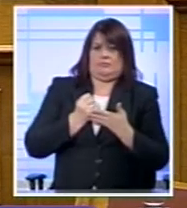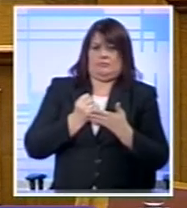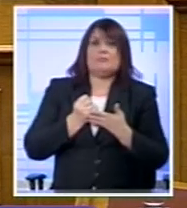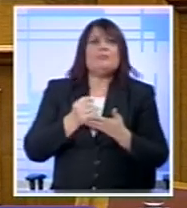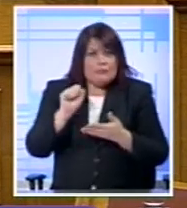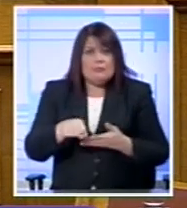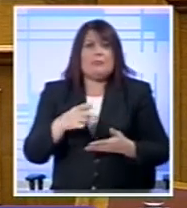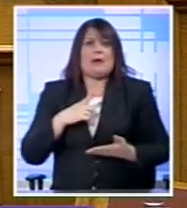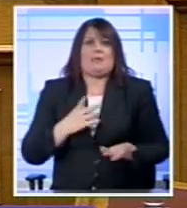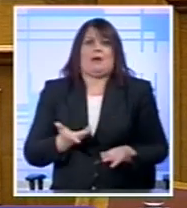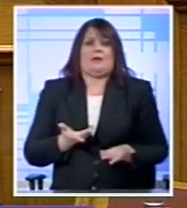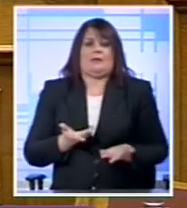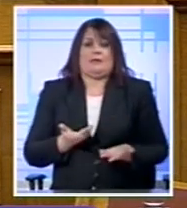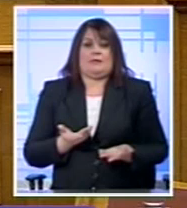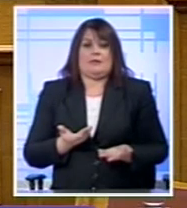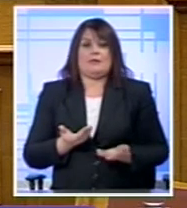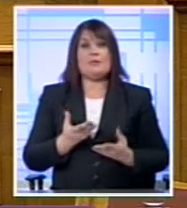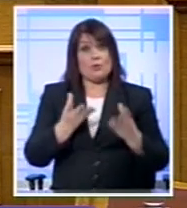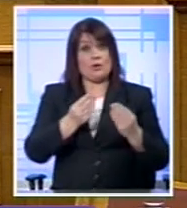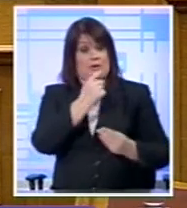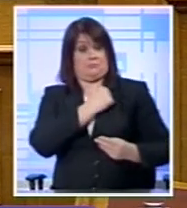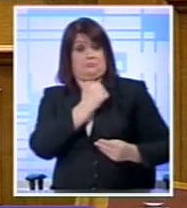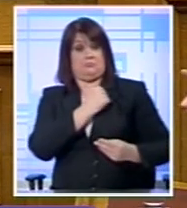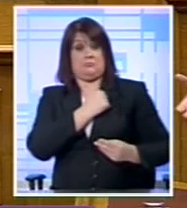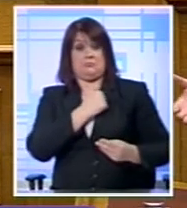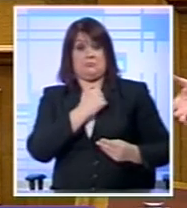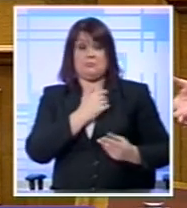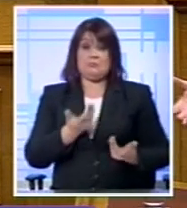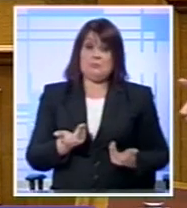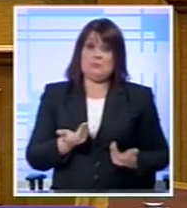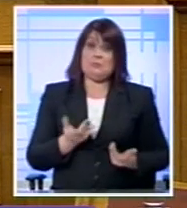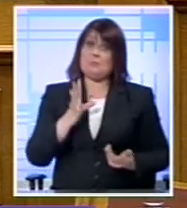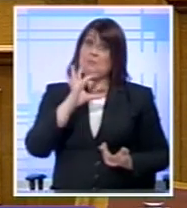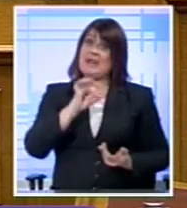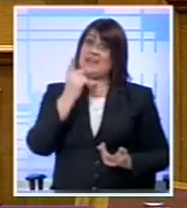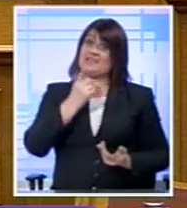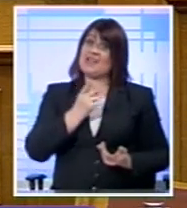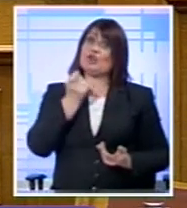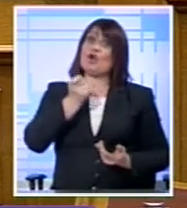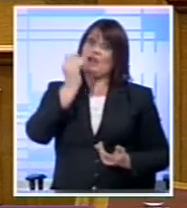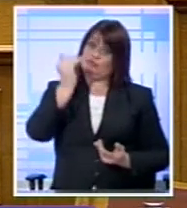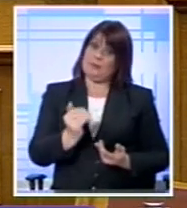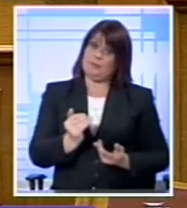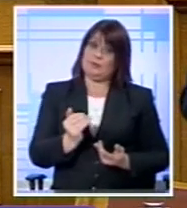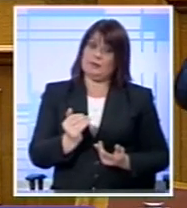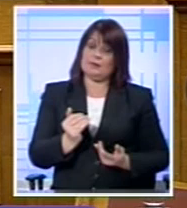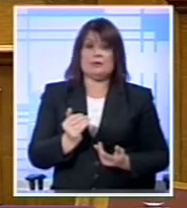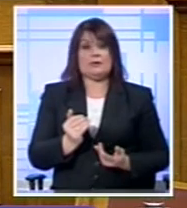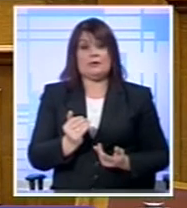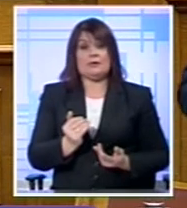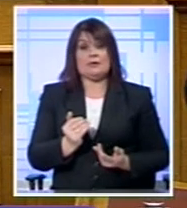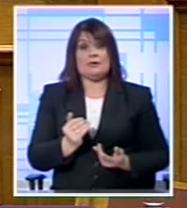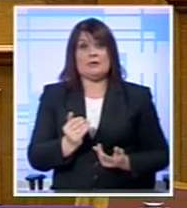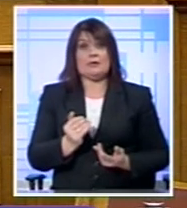λόγους Πολλοί με ρωτούν Μα Σας μειώσαν κατά 50% το χρέος Και αυτό Υπάρχει